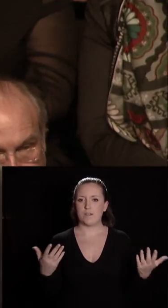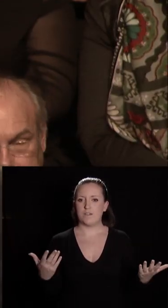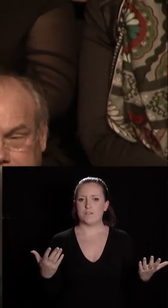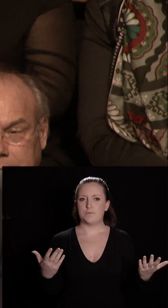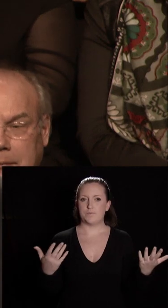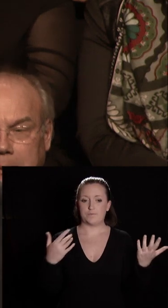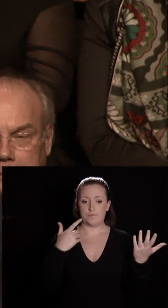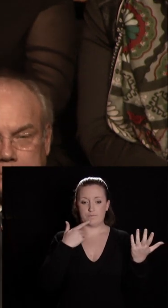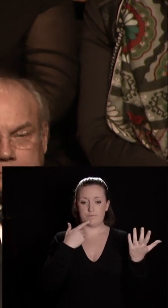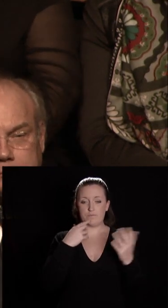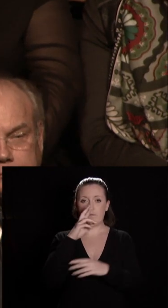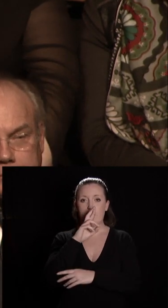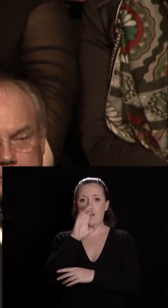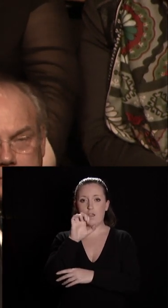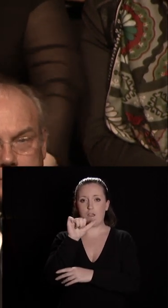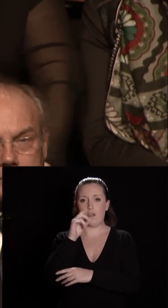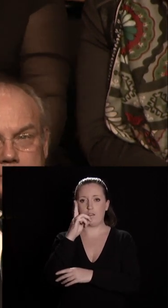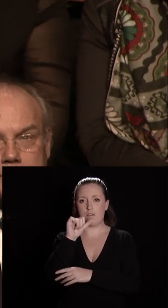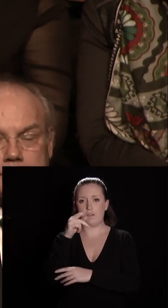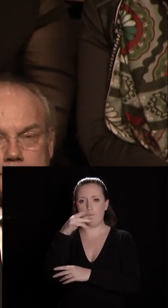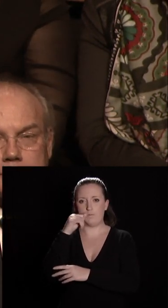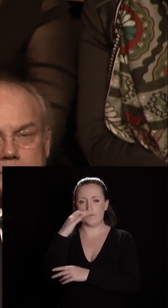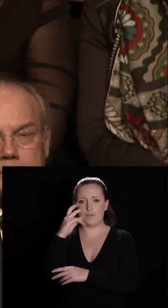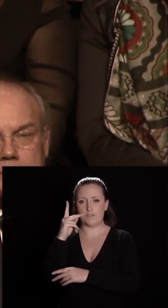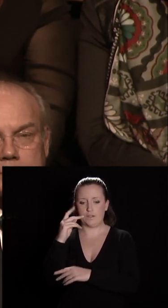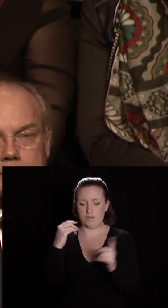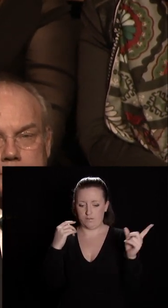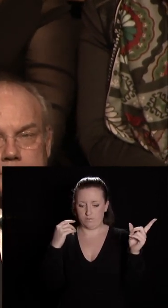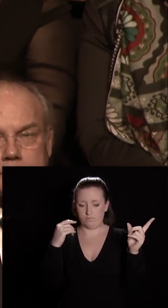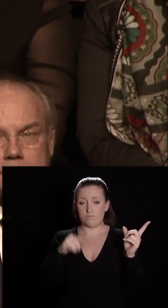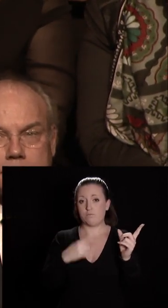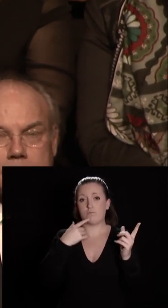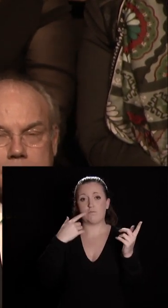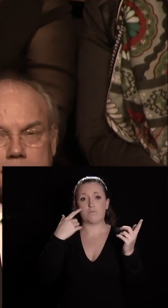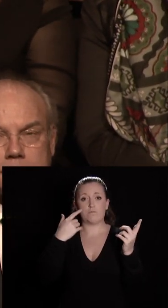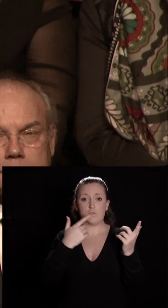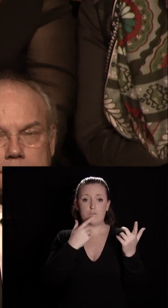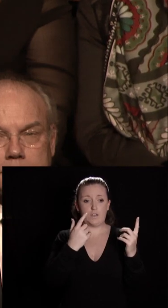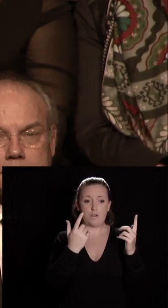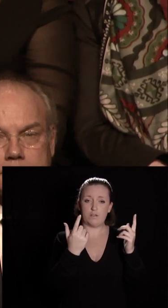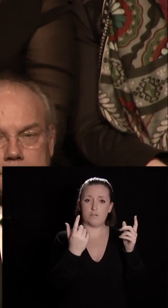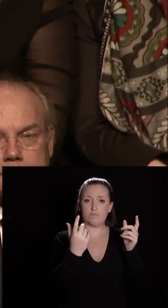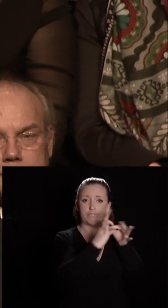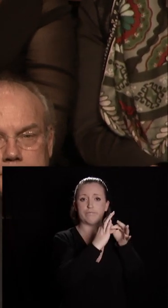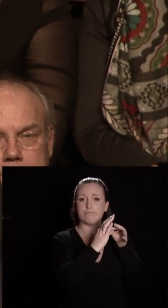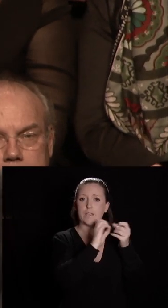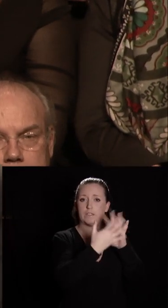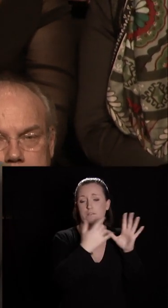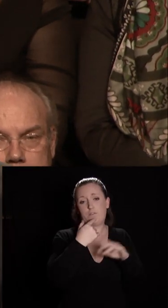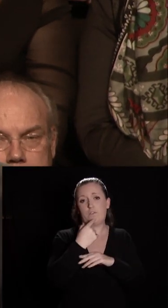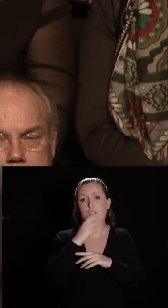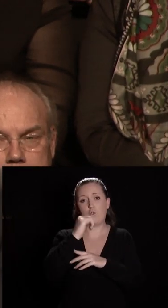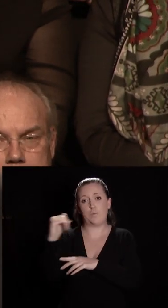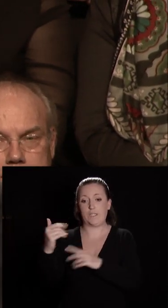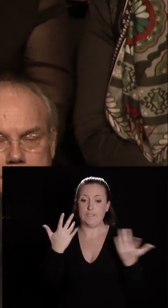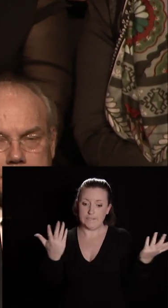Alors, réadaptique, oui, qui dit connecté, dit aussi numérique, cela m'amène à un autre grand projet, un